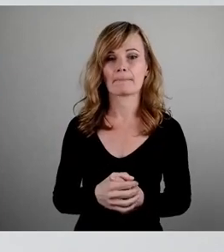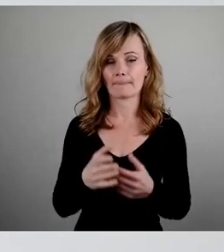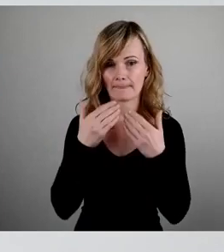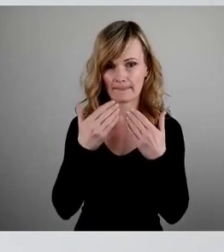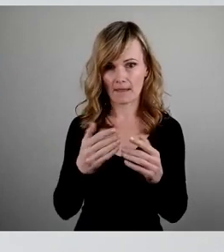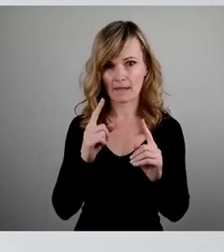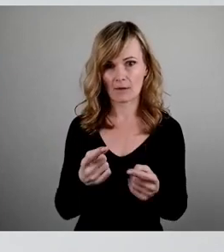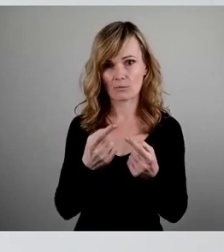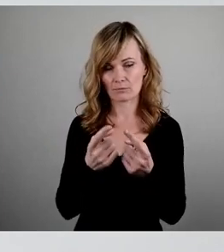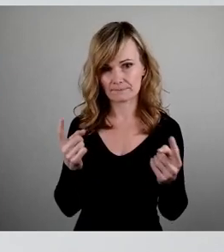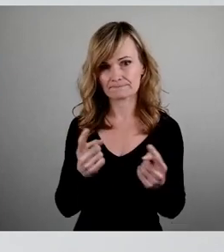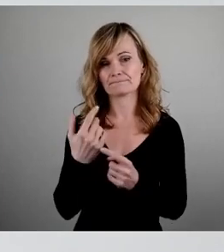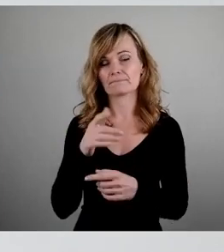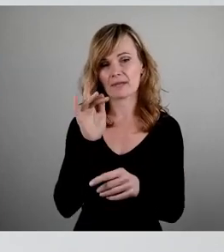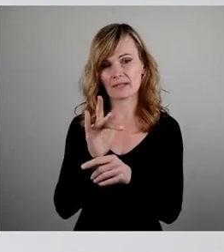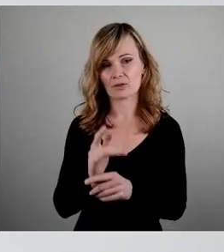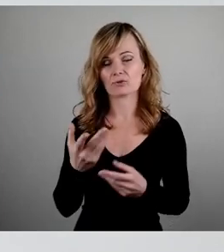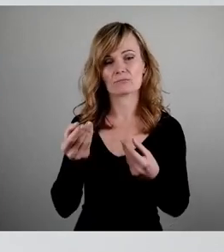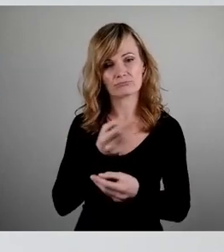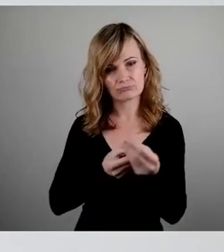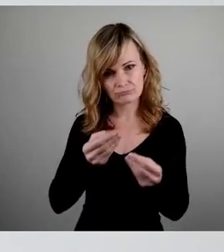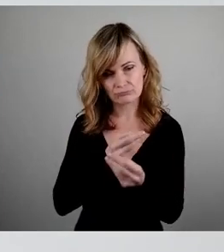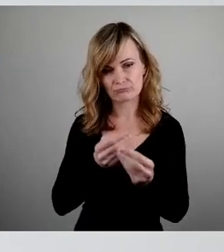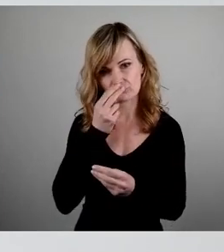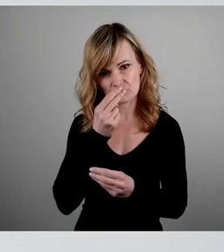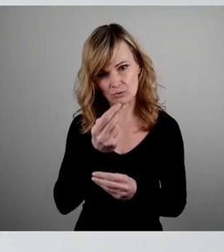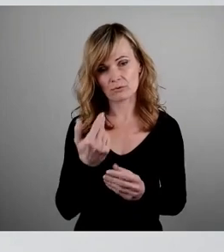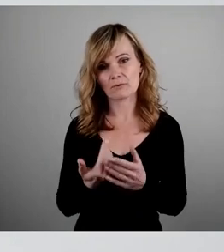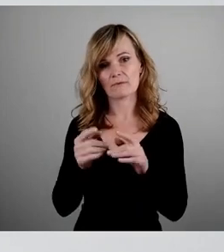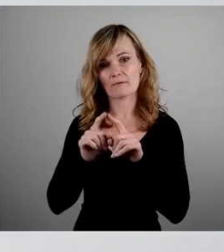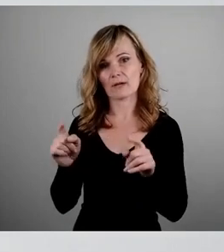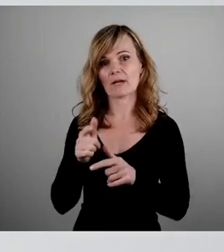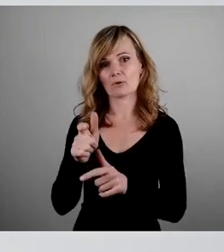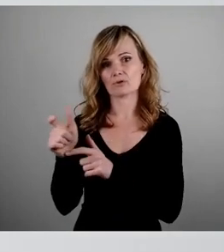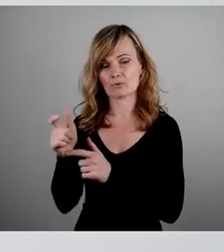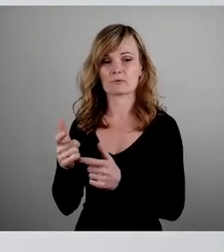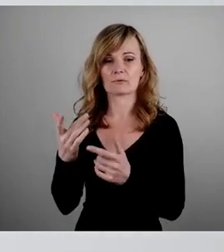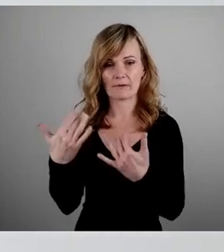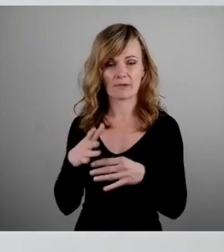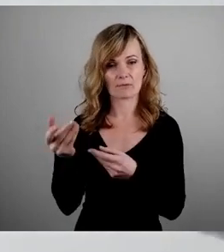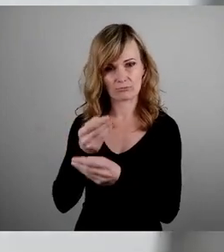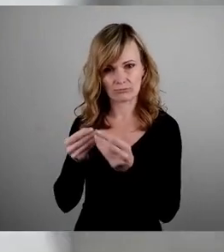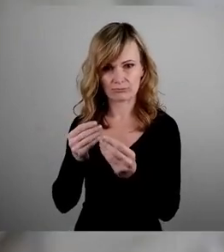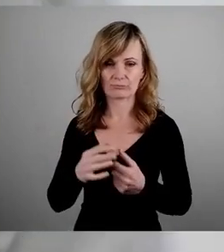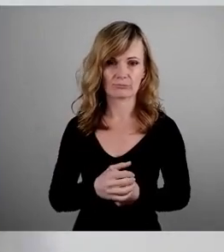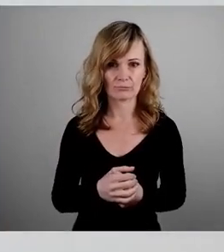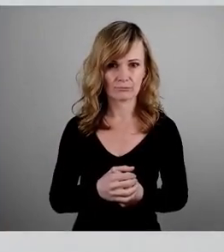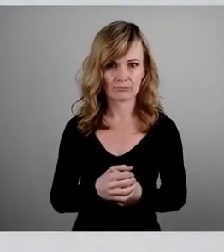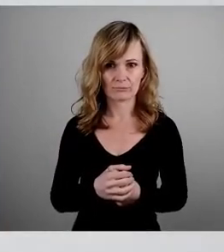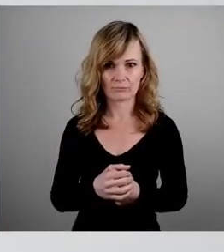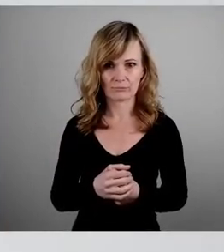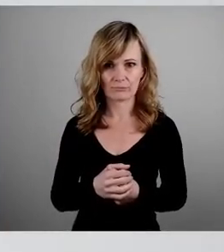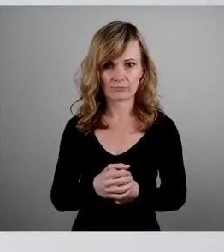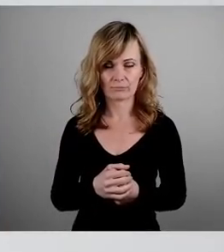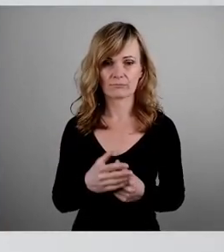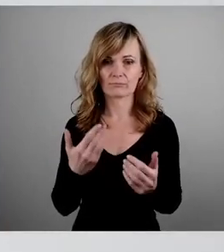hier der kritischen Auseinandersetzung, die wir in den Fachausschüssen geführt haben. Was ist die